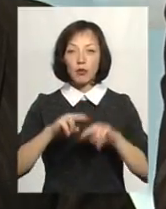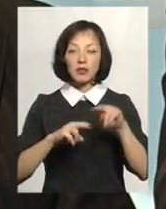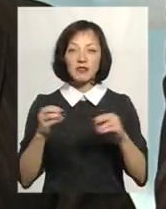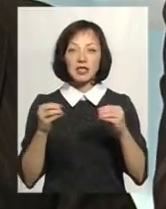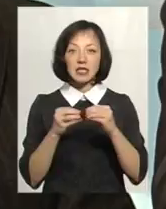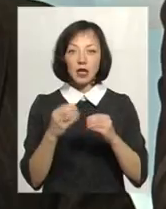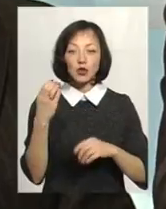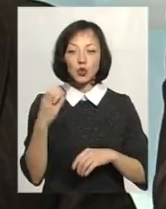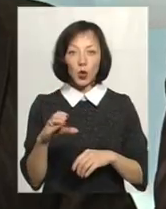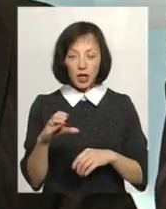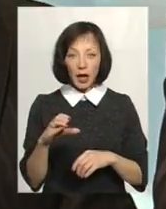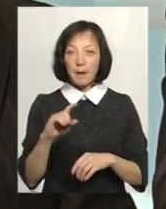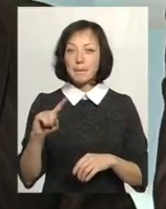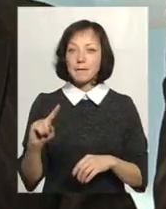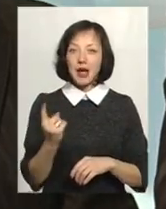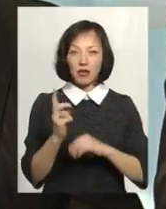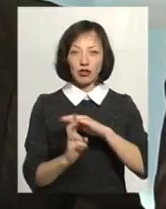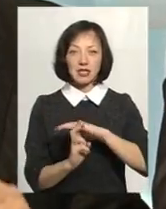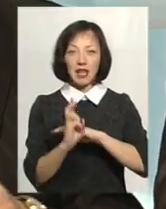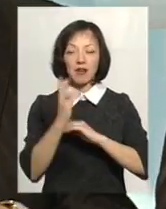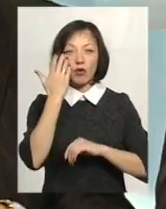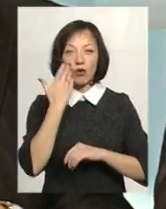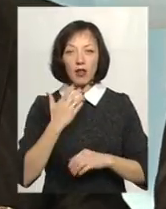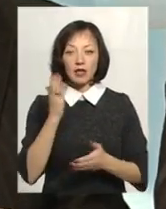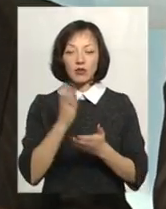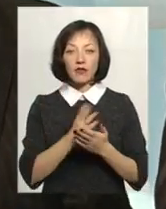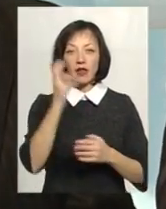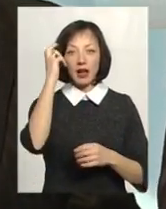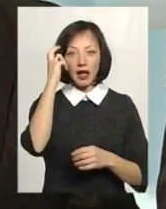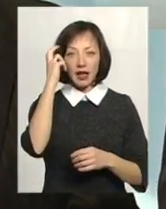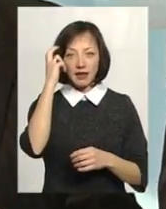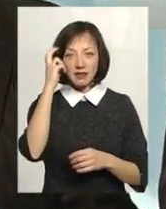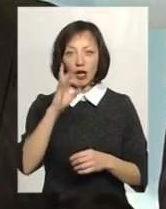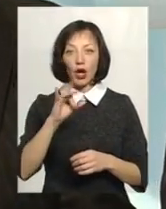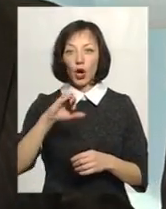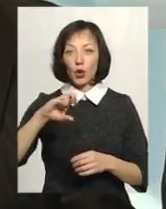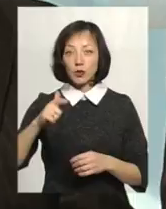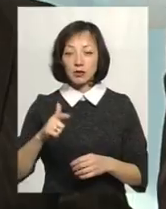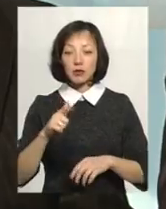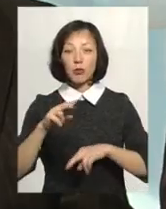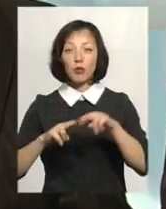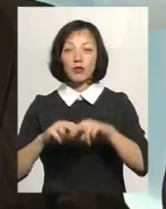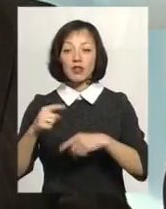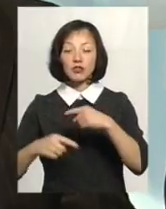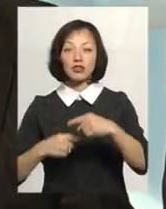столітті нашої ери. Тобто перша церква, коли існувала Київська Русь, вона побудувалась буквально через пару